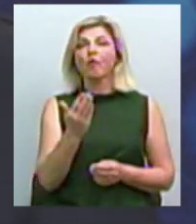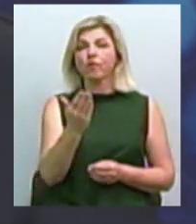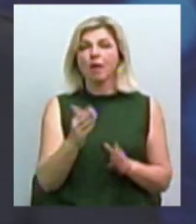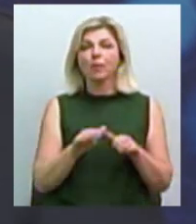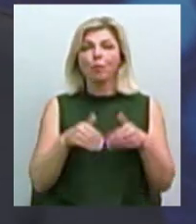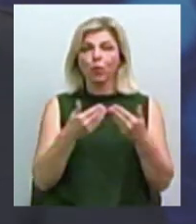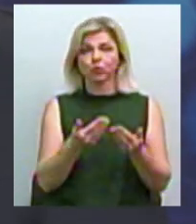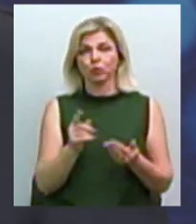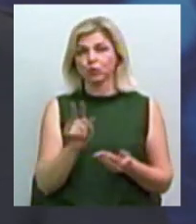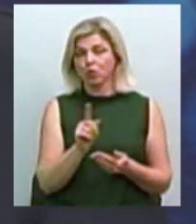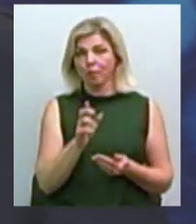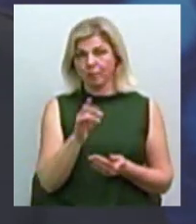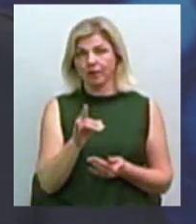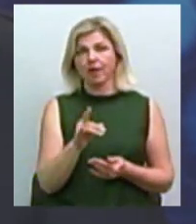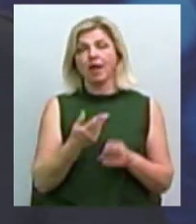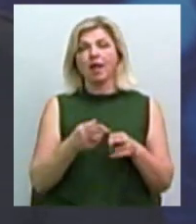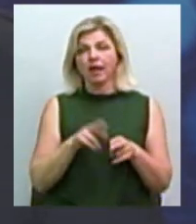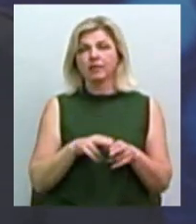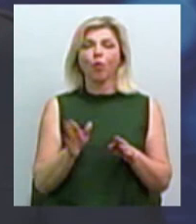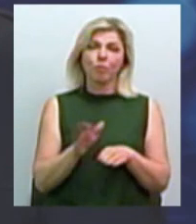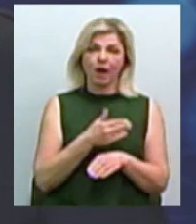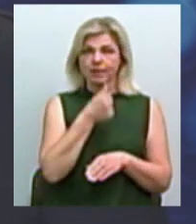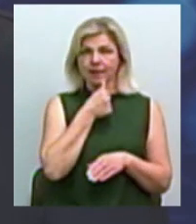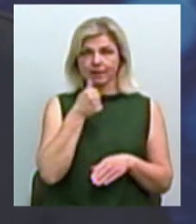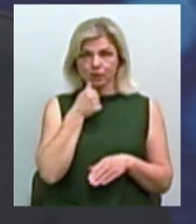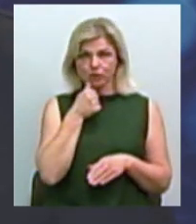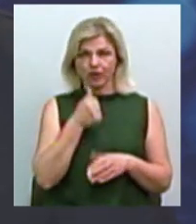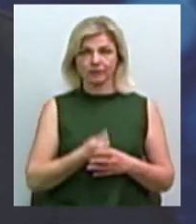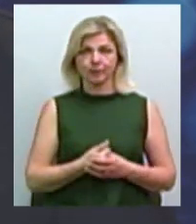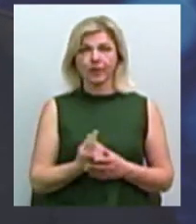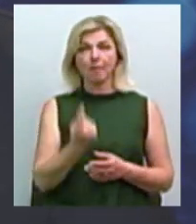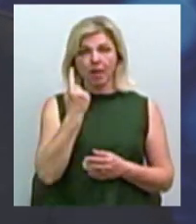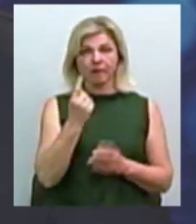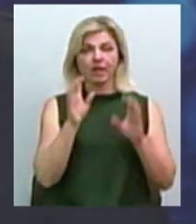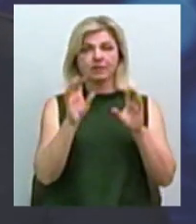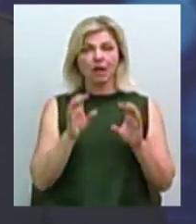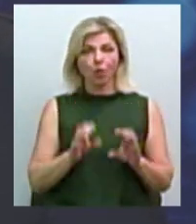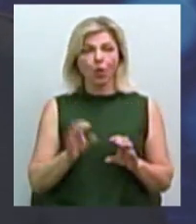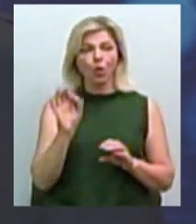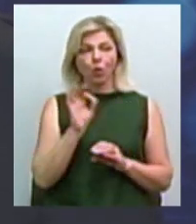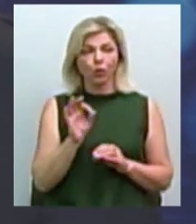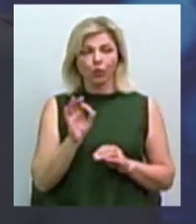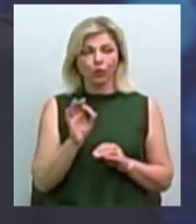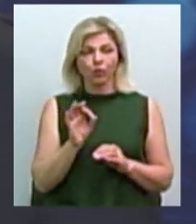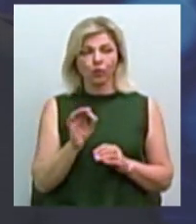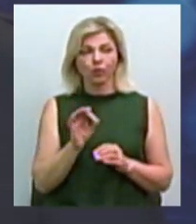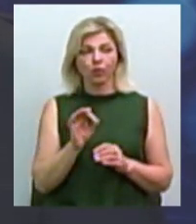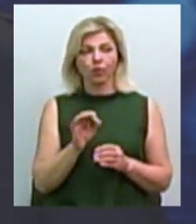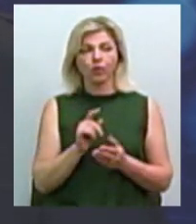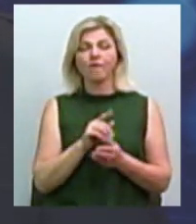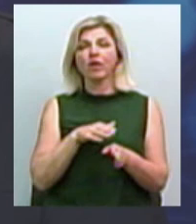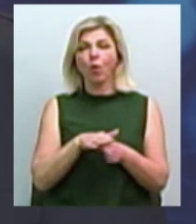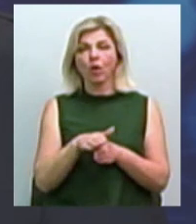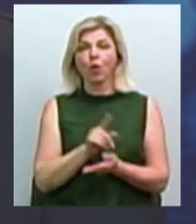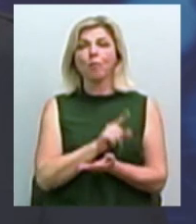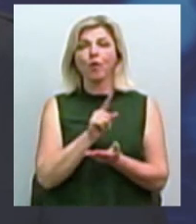того, щоб детінізувати? Перший має бути внесенні закони по виконанню зобов